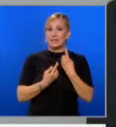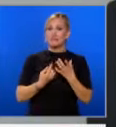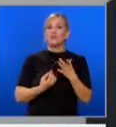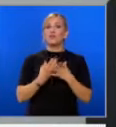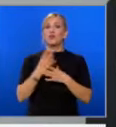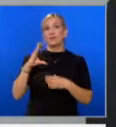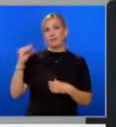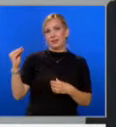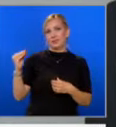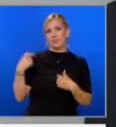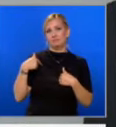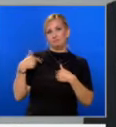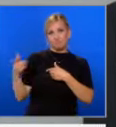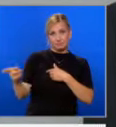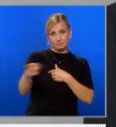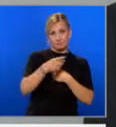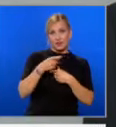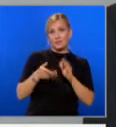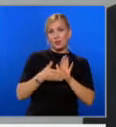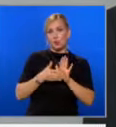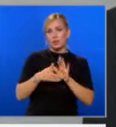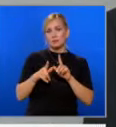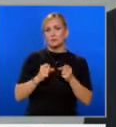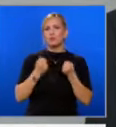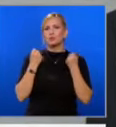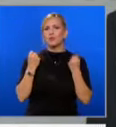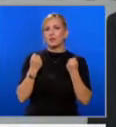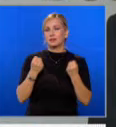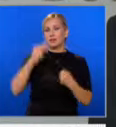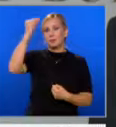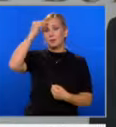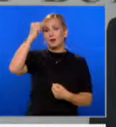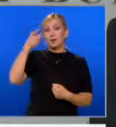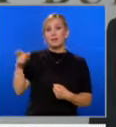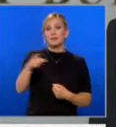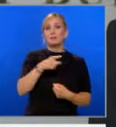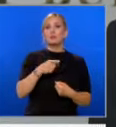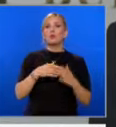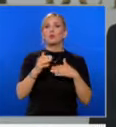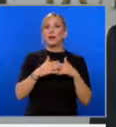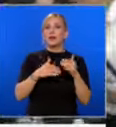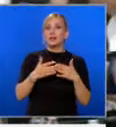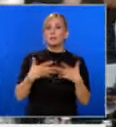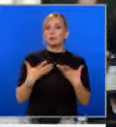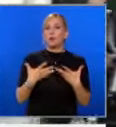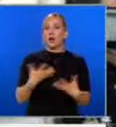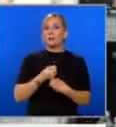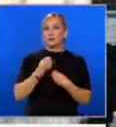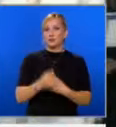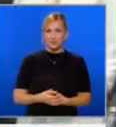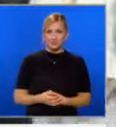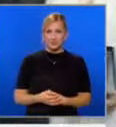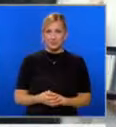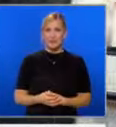Вие доказахте, че сте много силни българи, че сте много тълнтливи, че сте много амбициозни. По време на